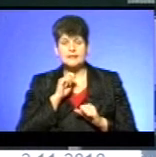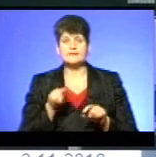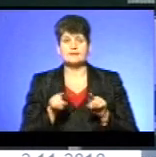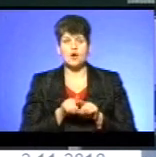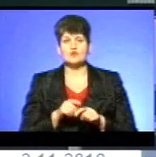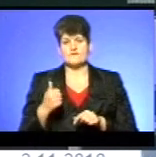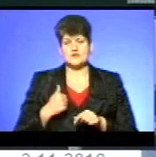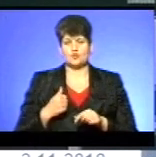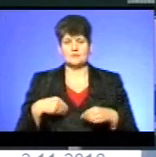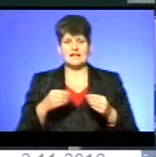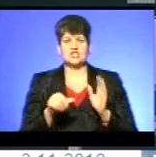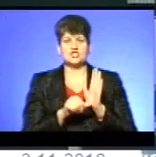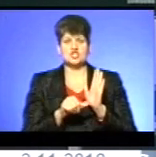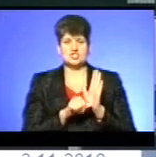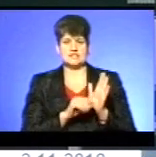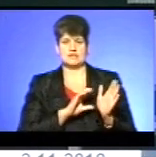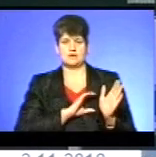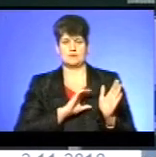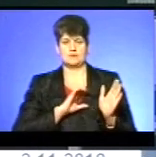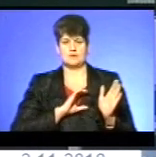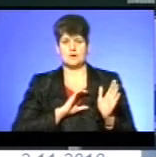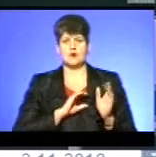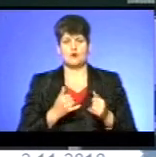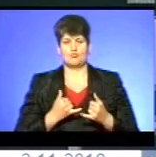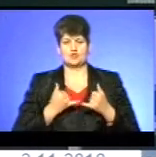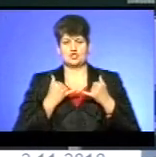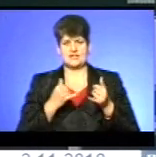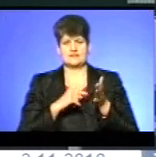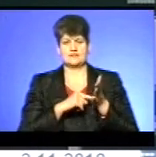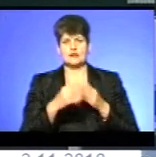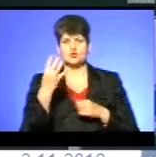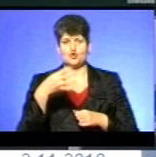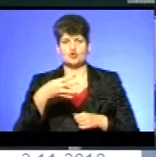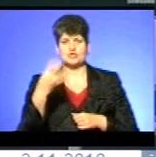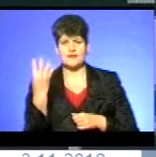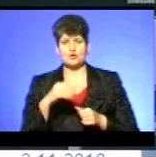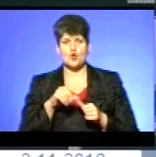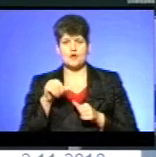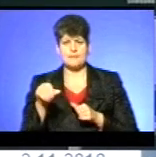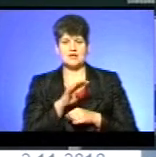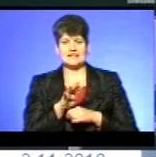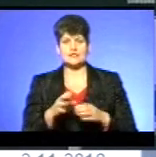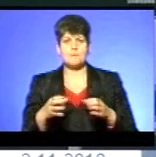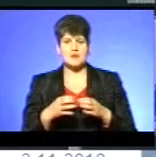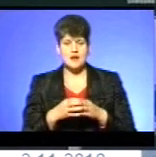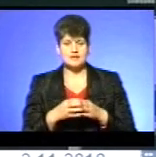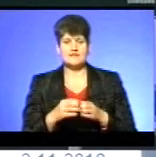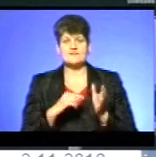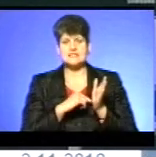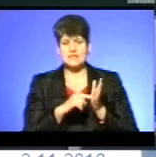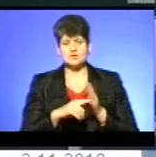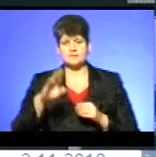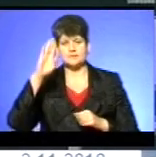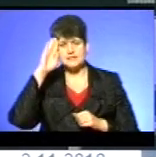військовим вручили 6 нагрудних знаків по чесна відзнака 44-ї окремої артилерійської бригади. Відзначили бійців